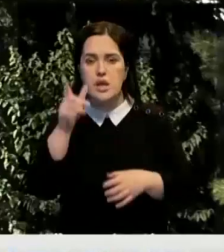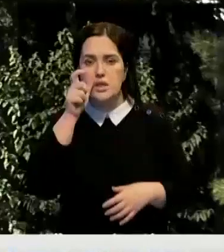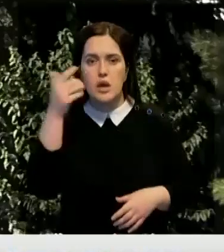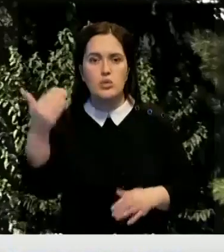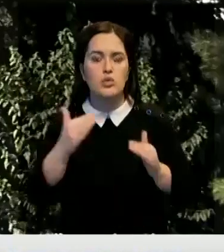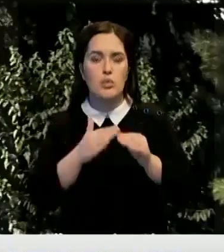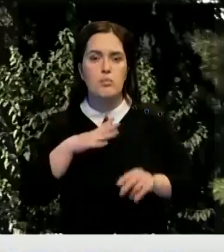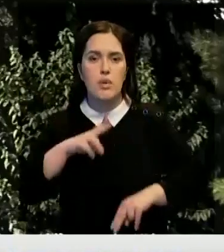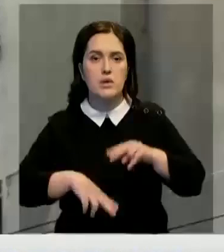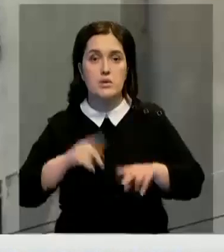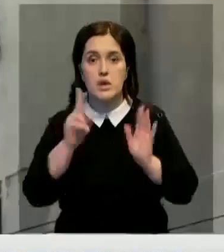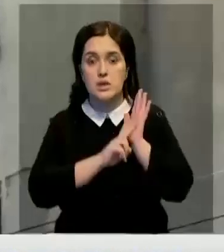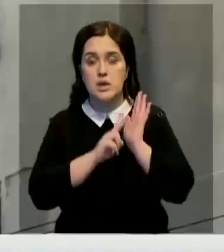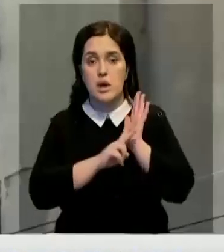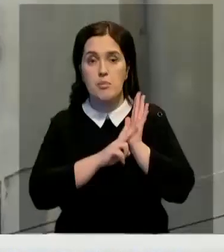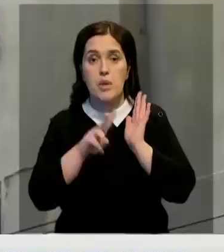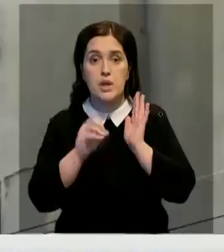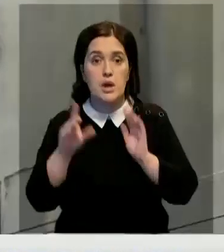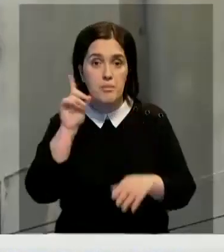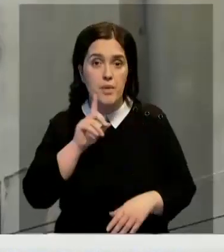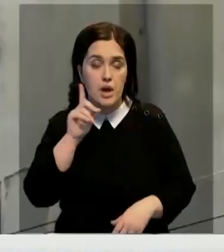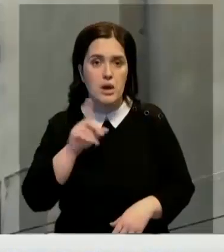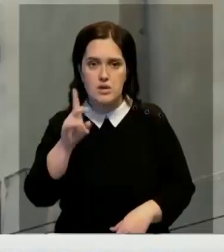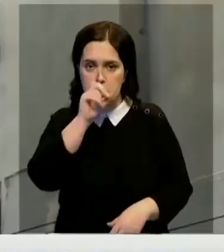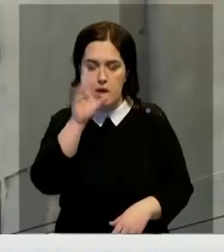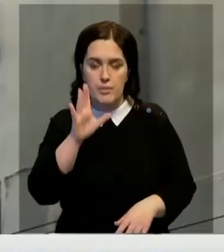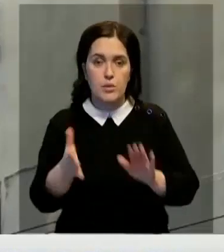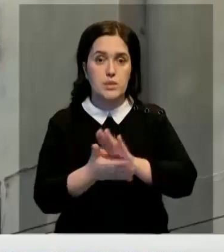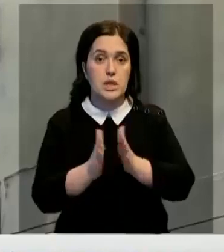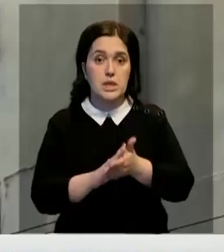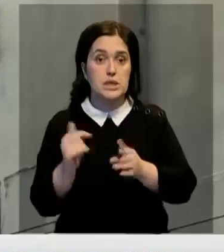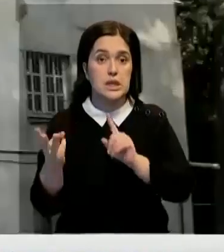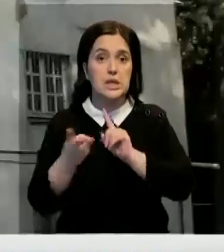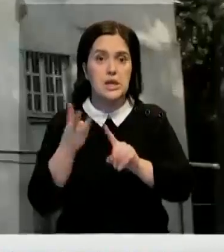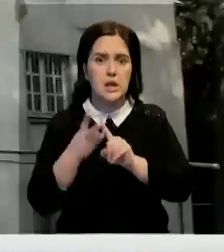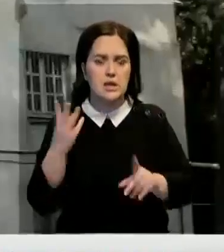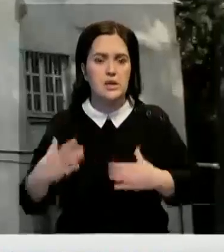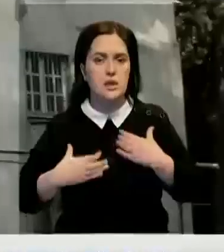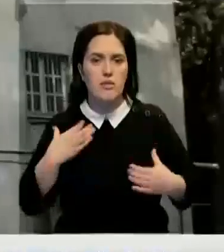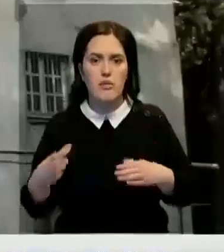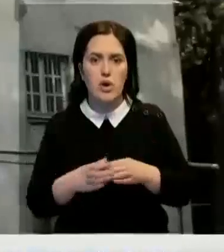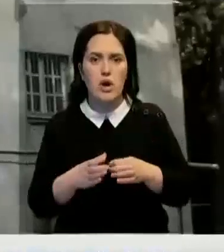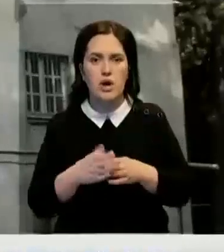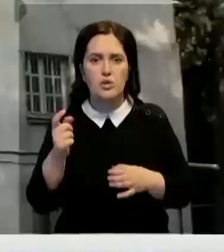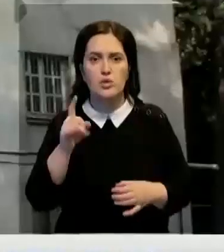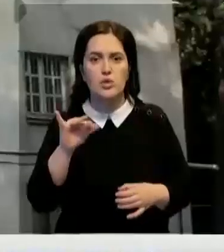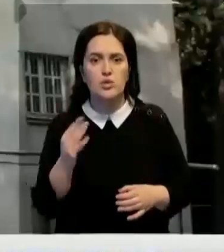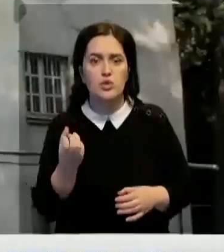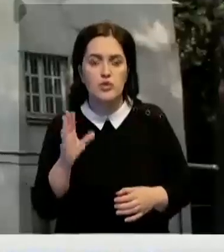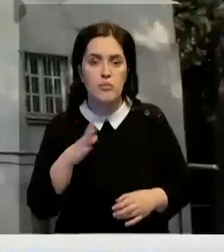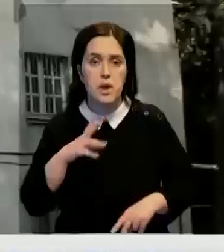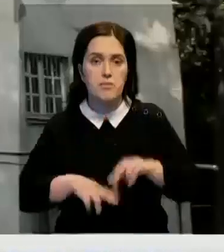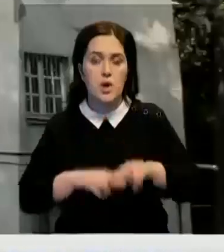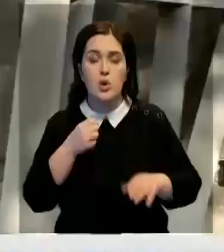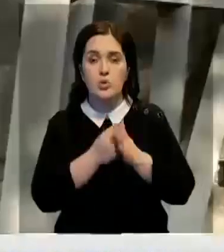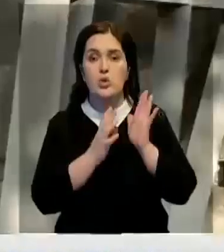дома. Их возраст около 70 лет, пока они в неплохом состоянии. И третья, самая тревожная категория – хрущевки и дома, построенные